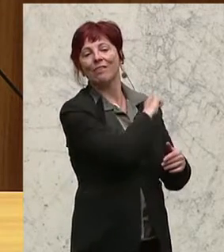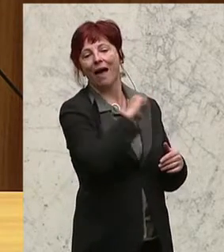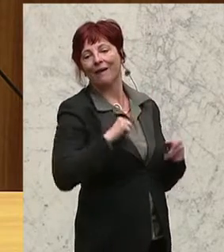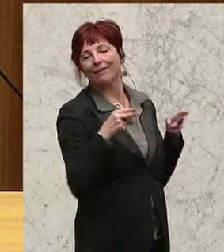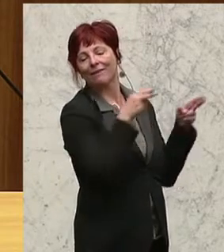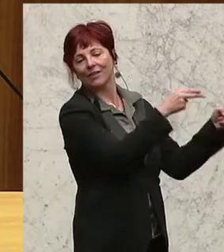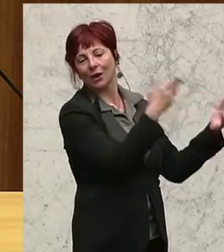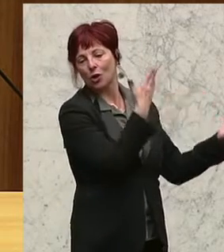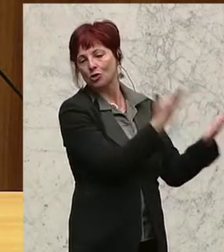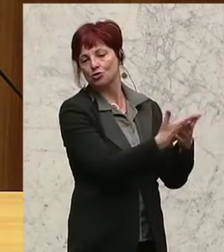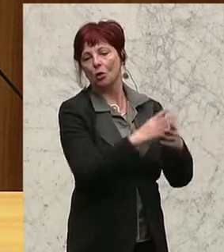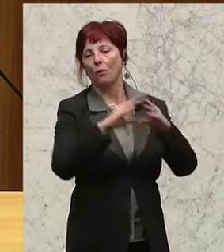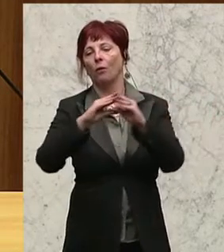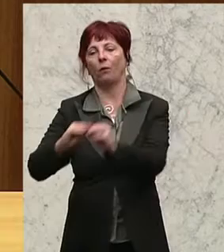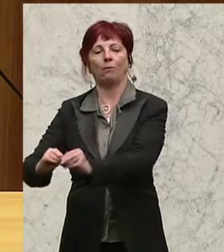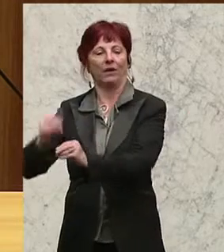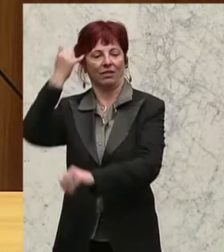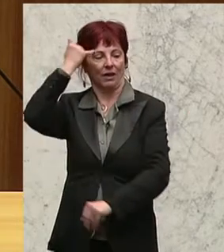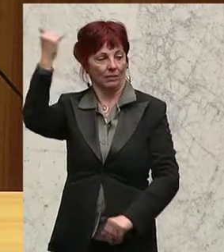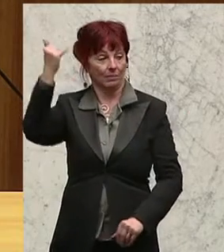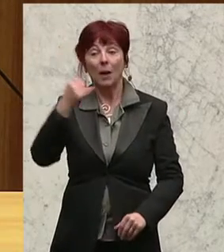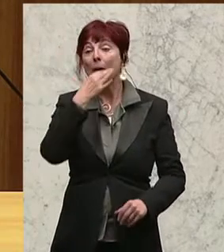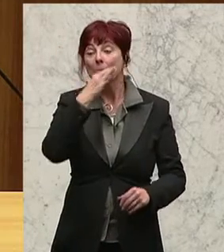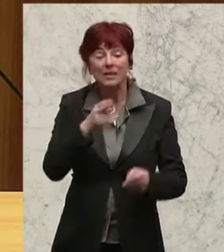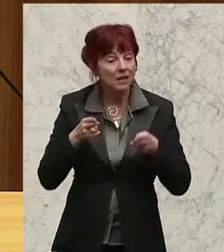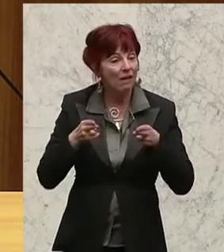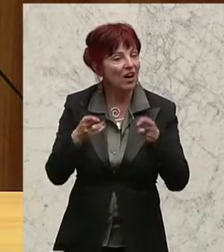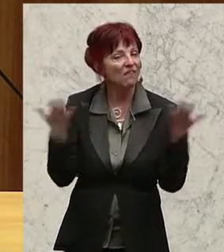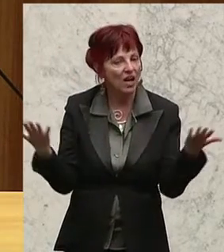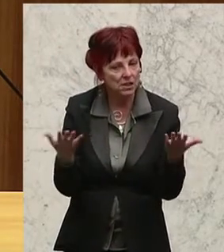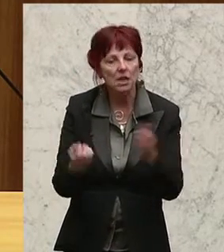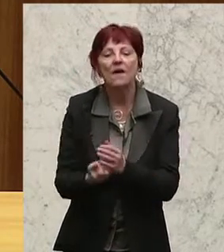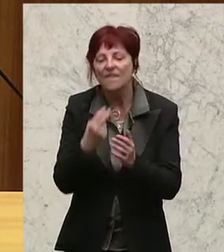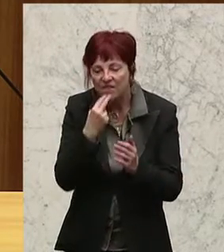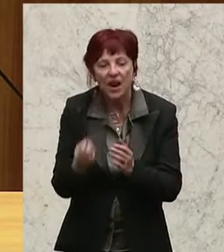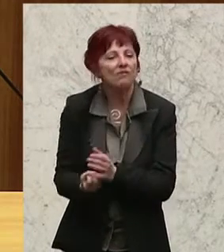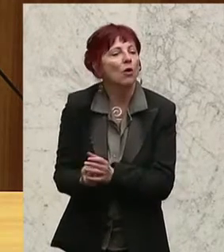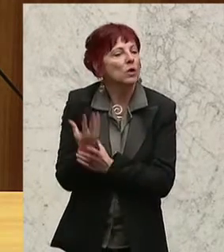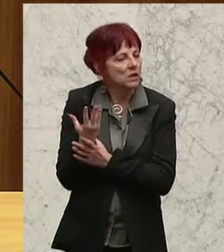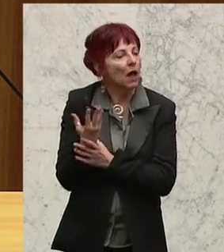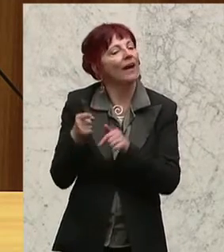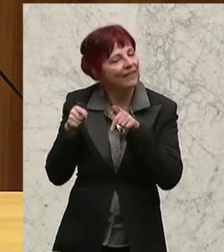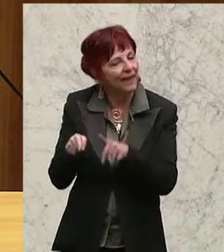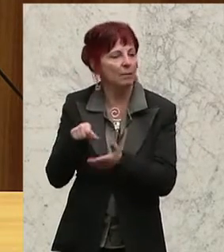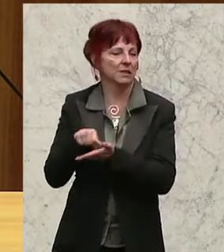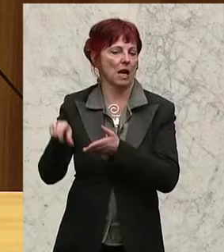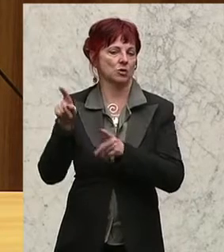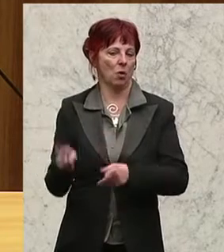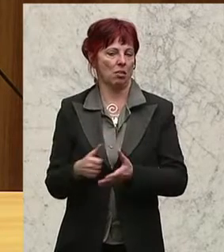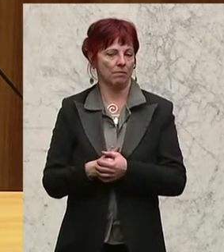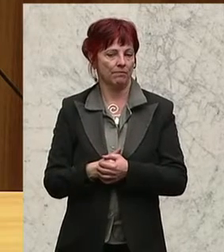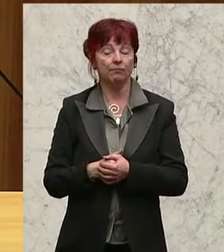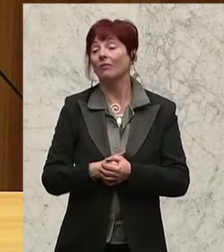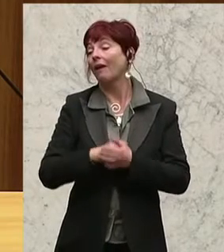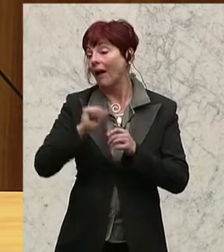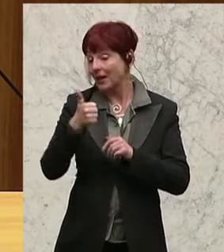Berechnung nach dem Verursacherprinzip der wesentlich bessere Weg wäre. Ein erster konkreter Schritt in die richtige Richtung könnte hier